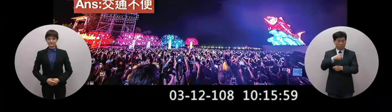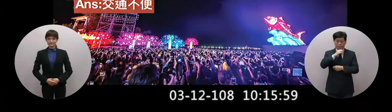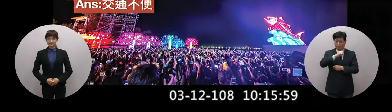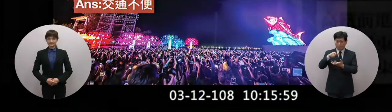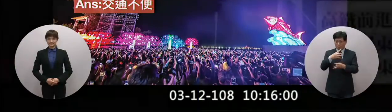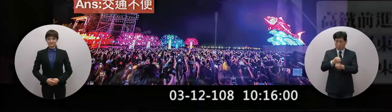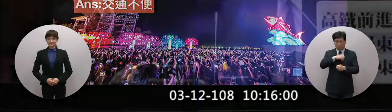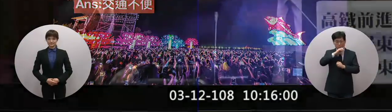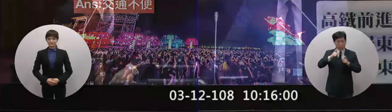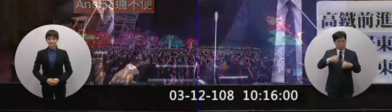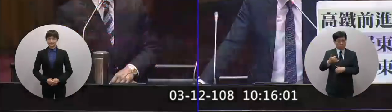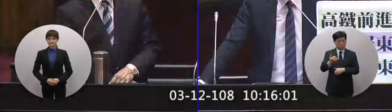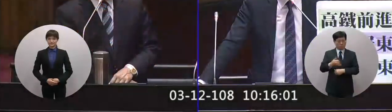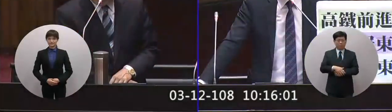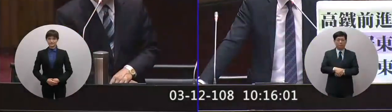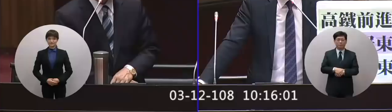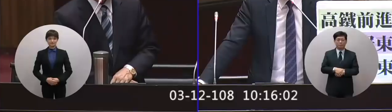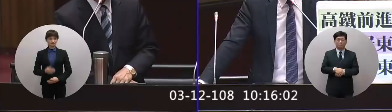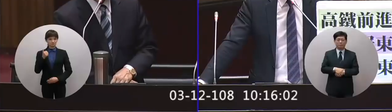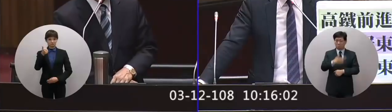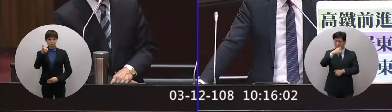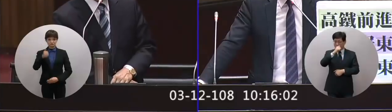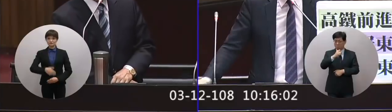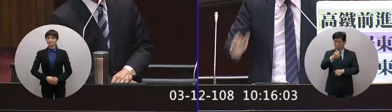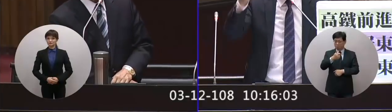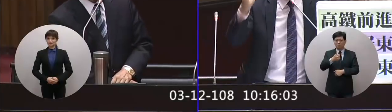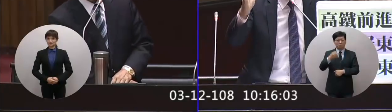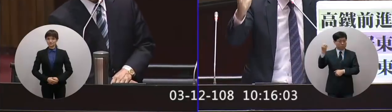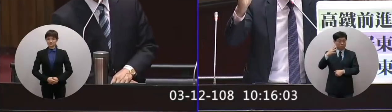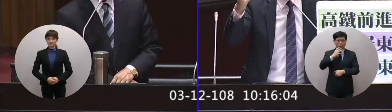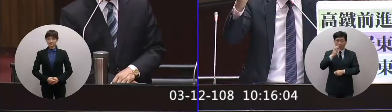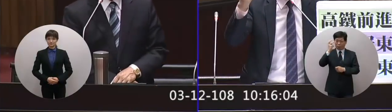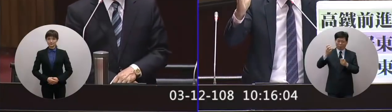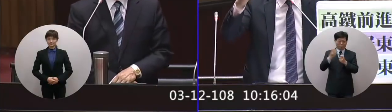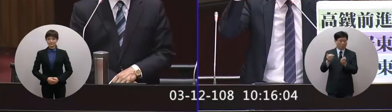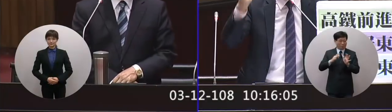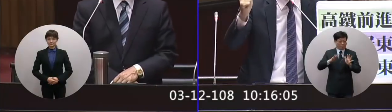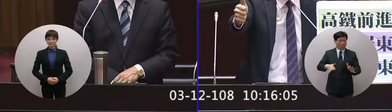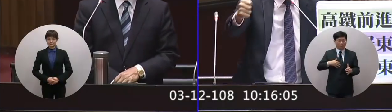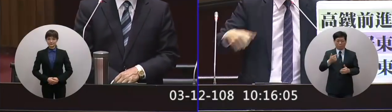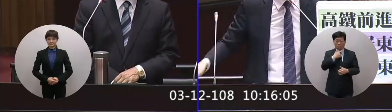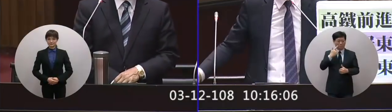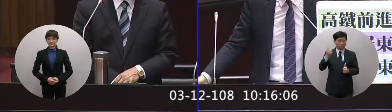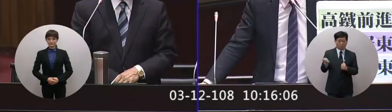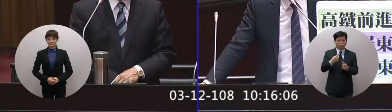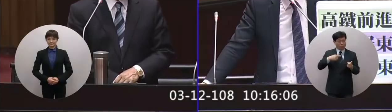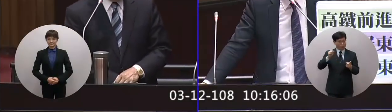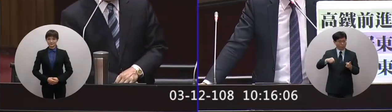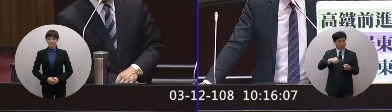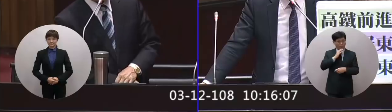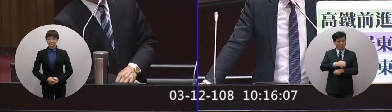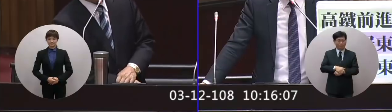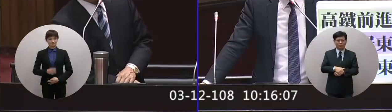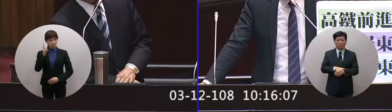次台灣燈會屏東辦的怎麼樣非常好非常好聽說是30年來台灣燈會最美的燈會你同不同意